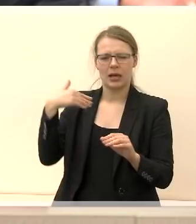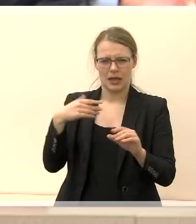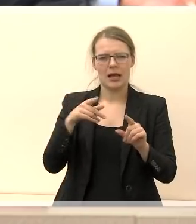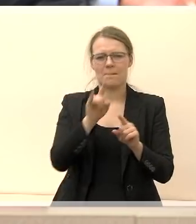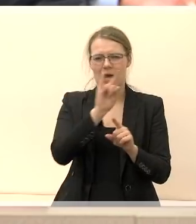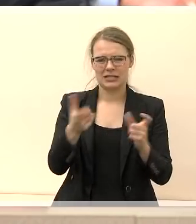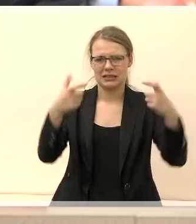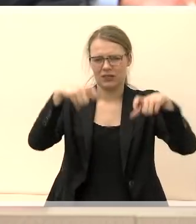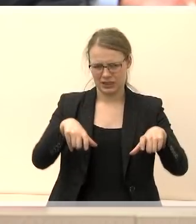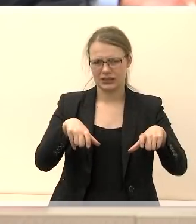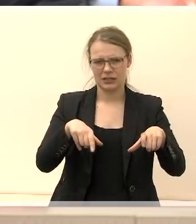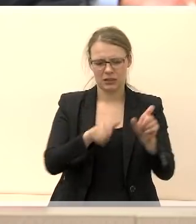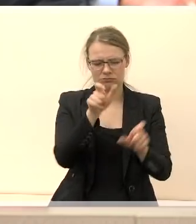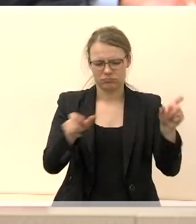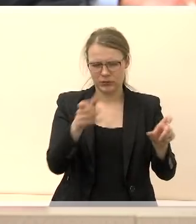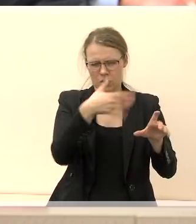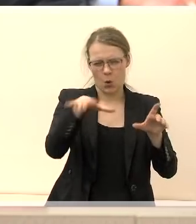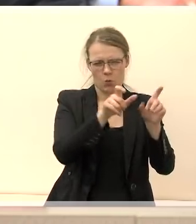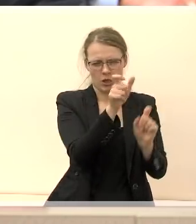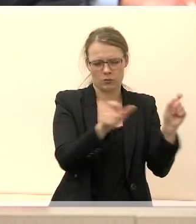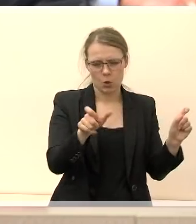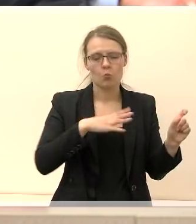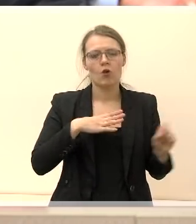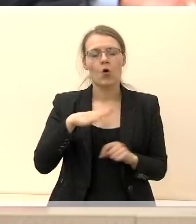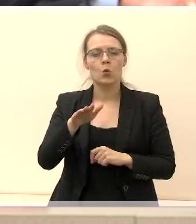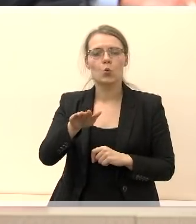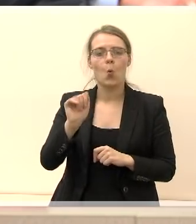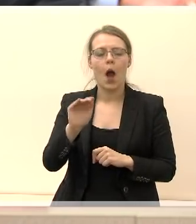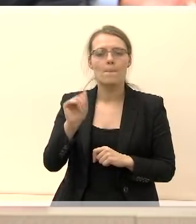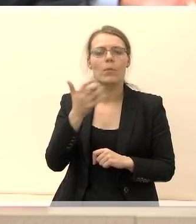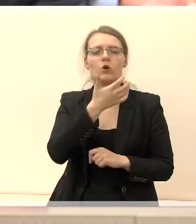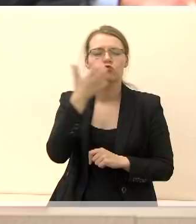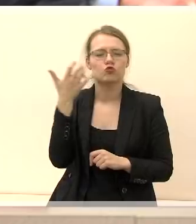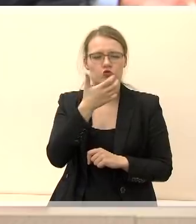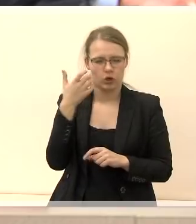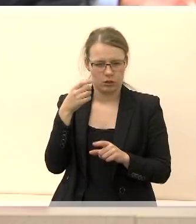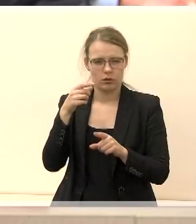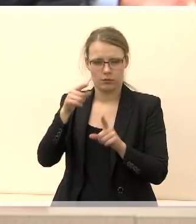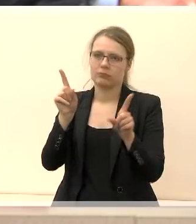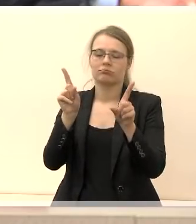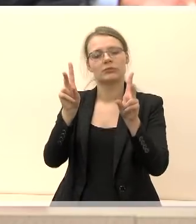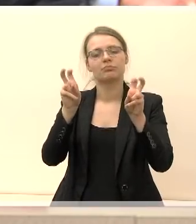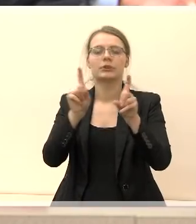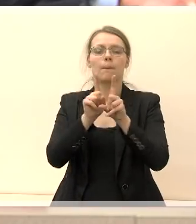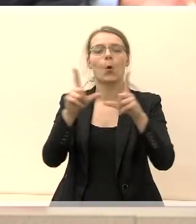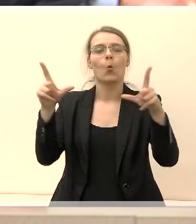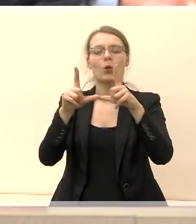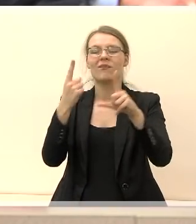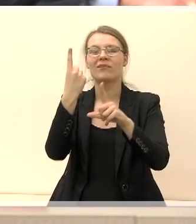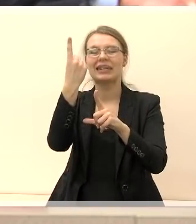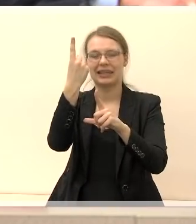valdančioji daugumas su savo satelitais visais išnumavo šilumos visą mūsų ūkį vienai